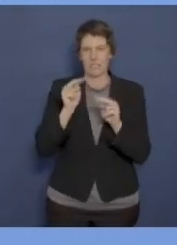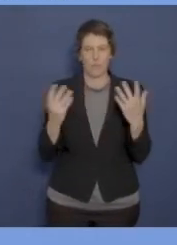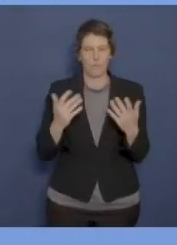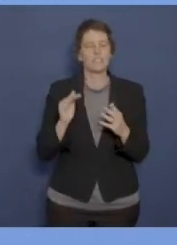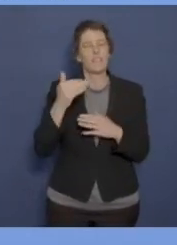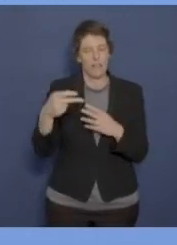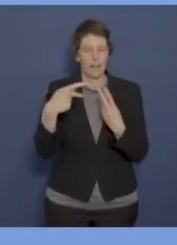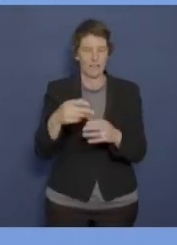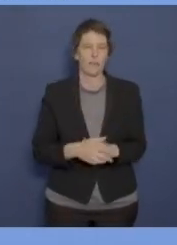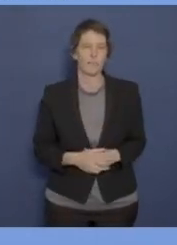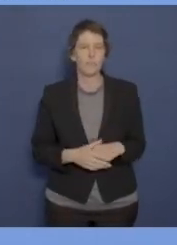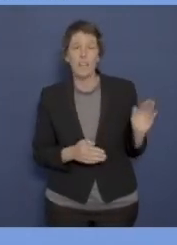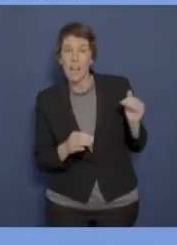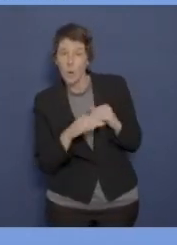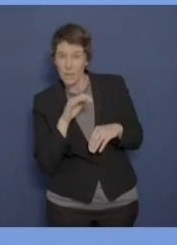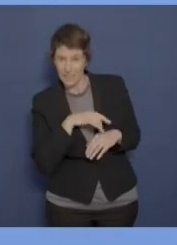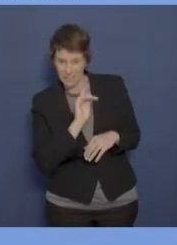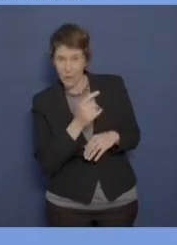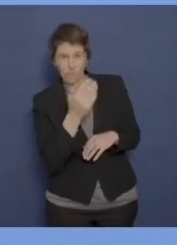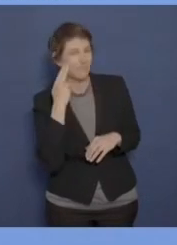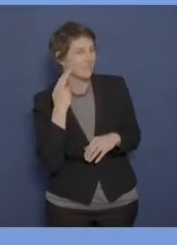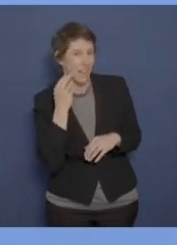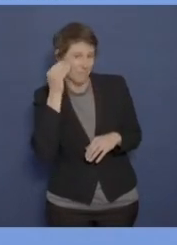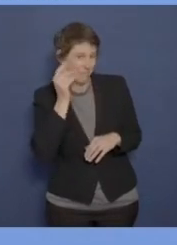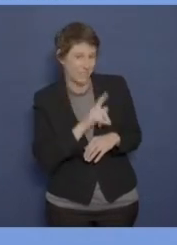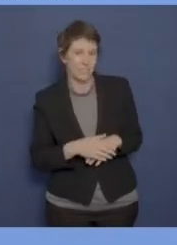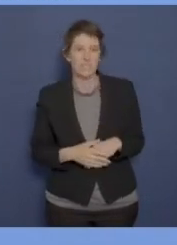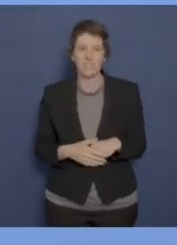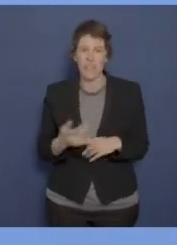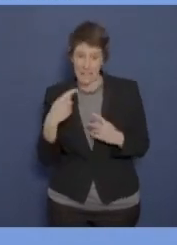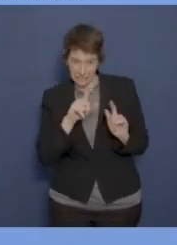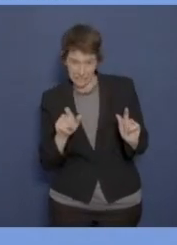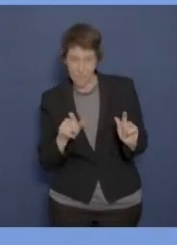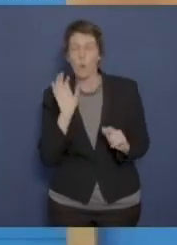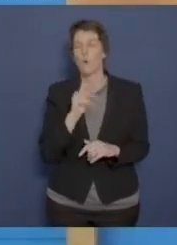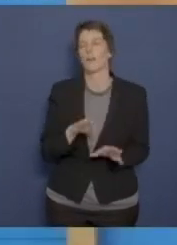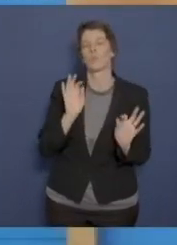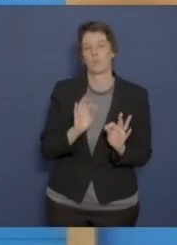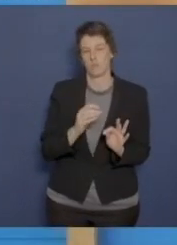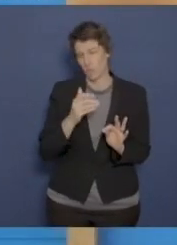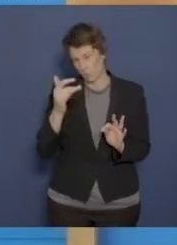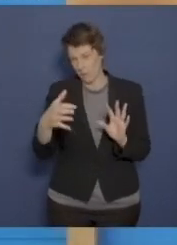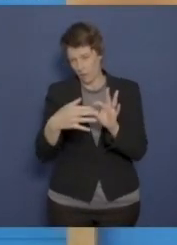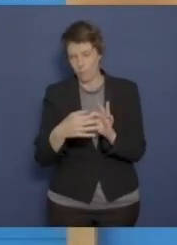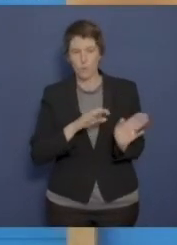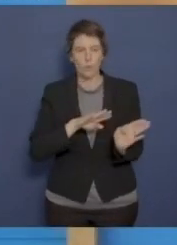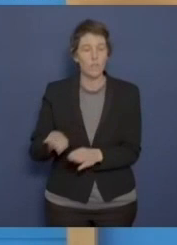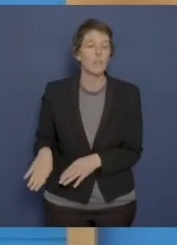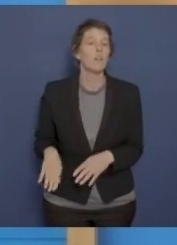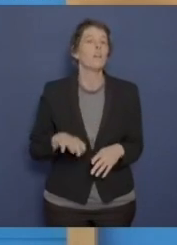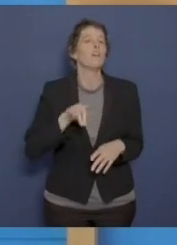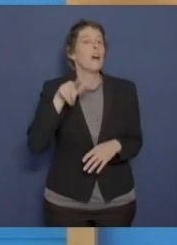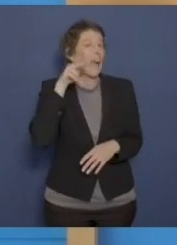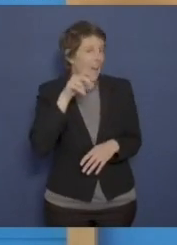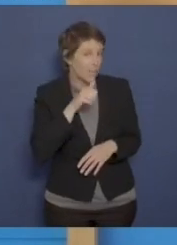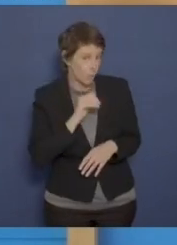So, die Kollegin, Sie waren auch da zu mir. Ich habe Ihren Namen leider nicht präsent. Nee, ich bin etwas anderes genommen. Okay, dann komme ich auf Sie zurück. Dann